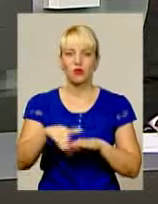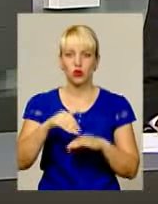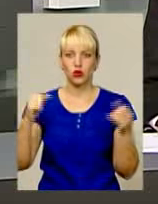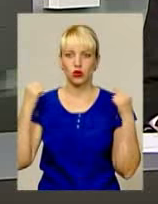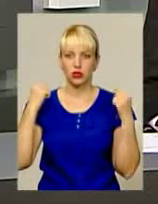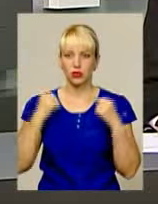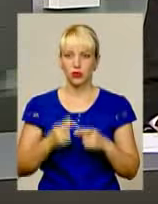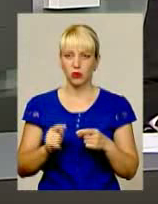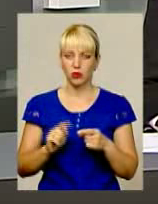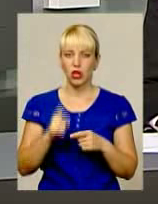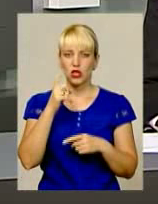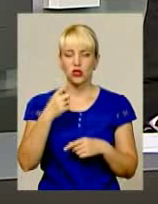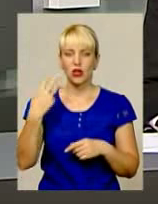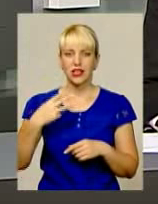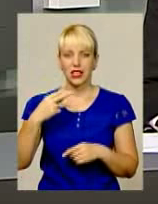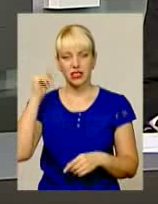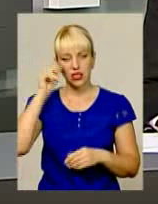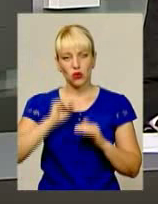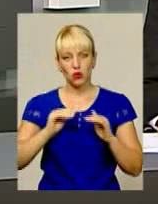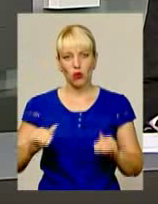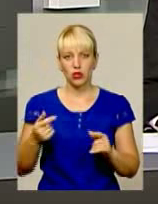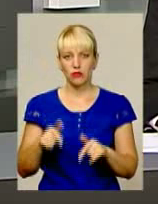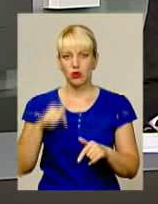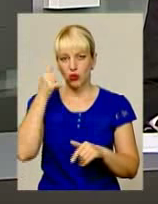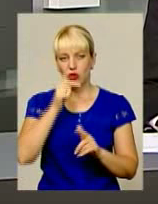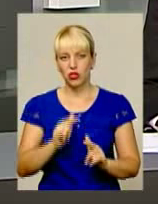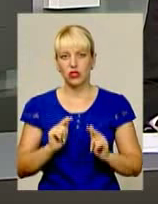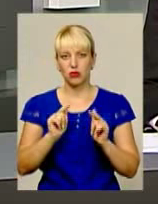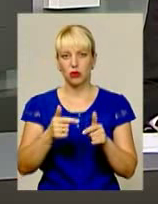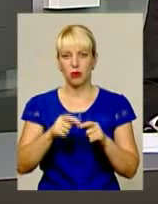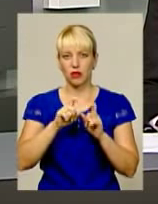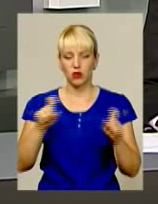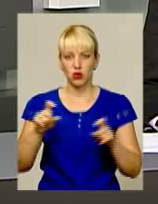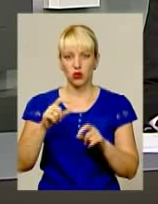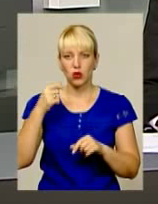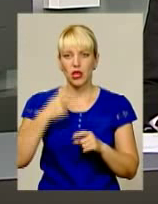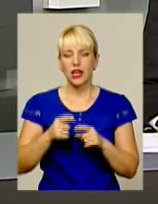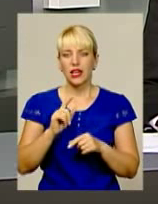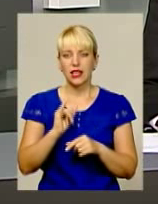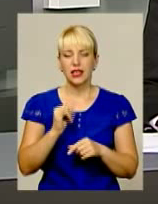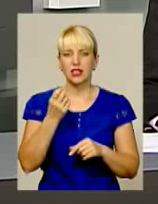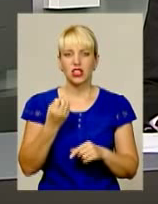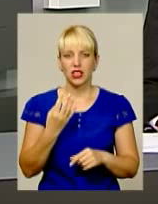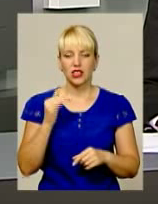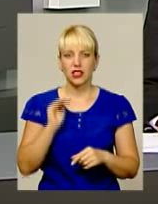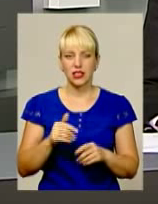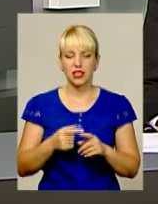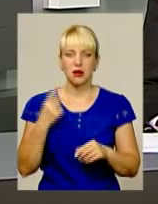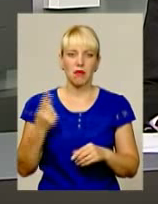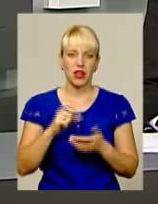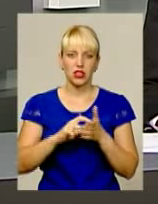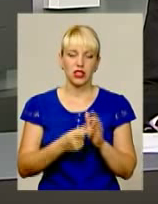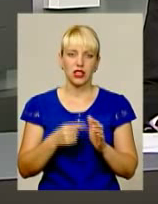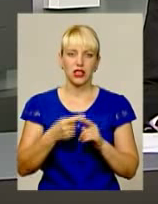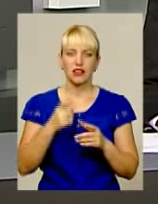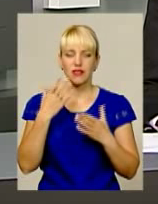Майже 130 тисяч учнів цьогоріч переступили по рік шкіл області. З них понад 14 тисяч першачки. Загалом у День